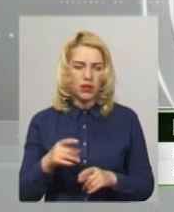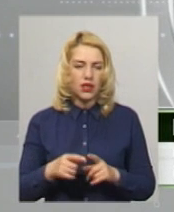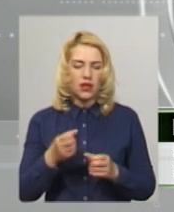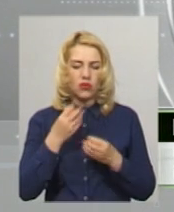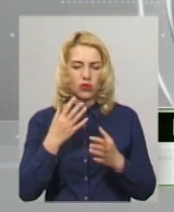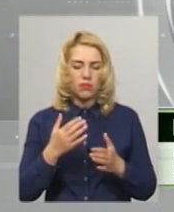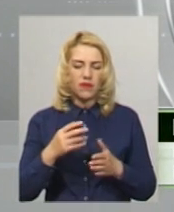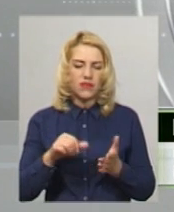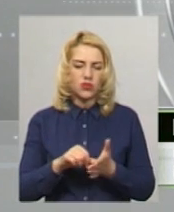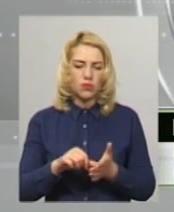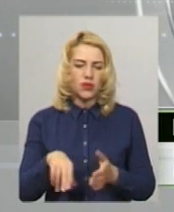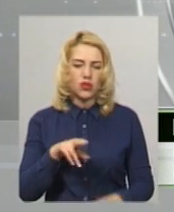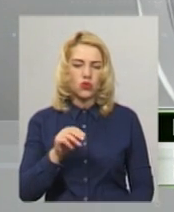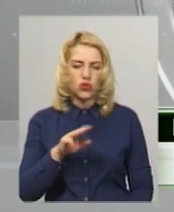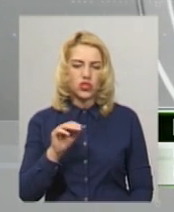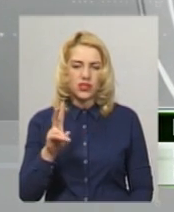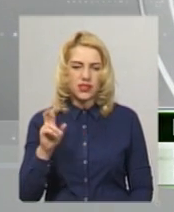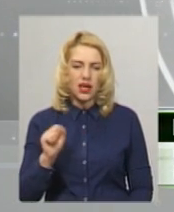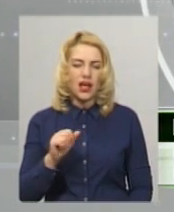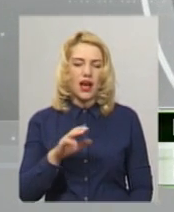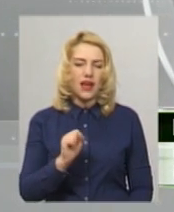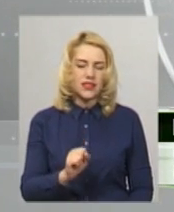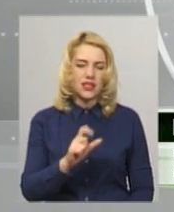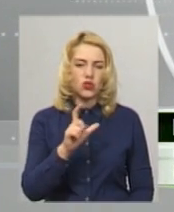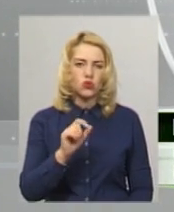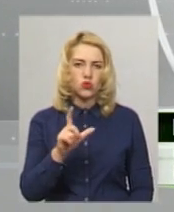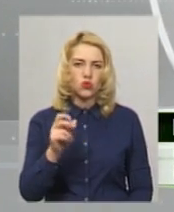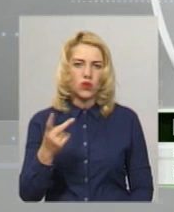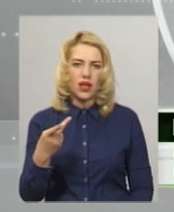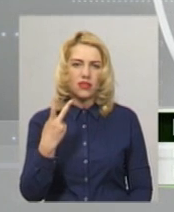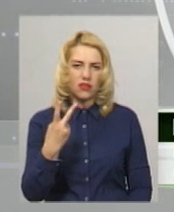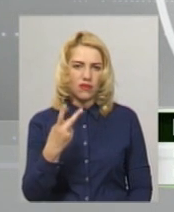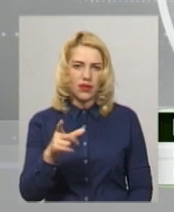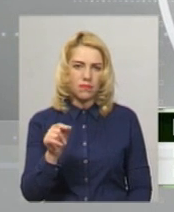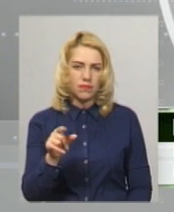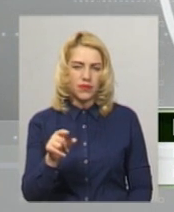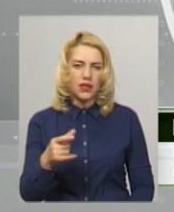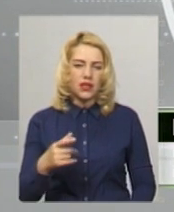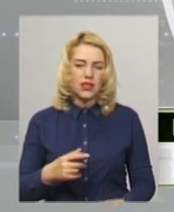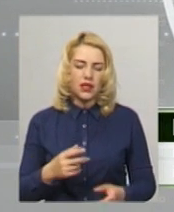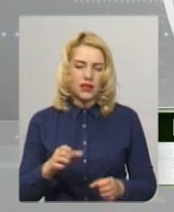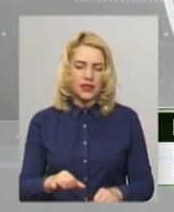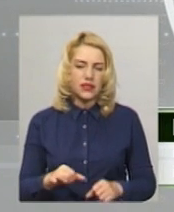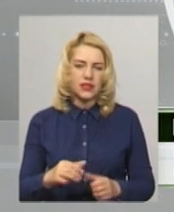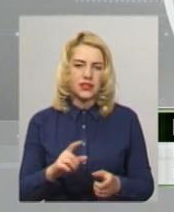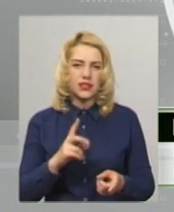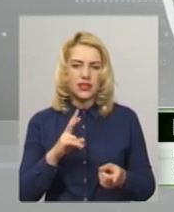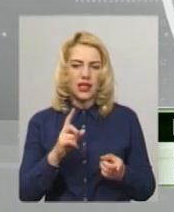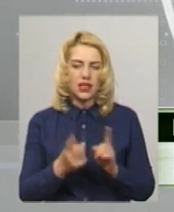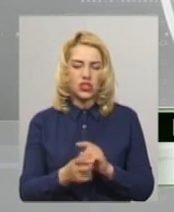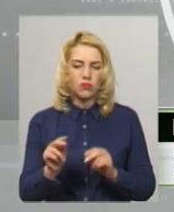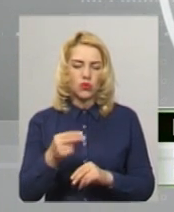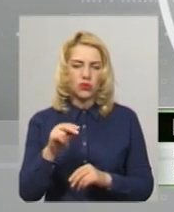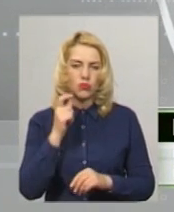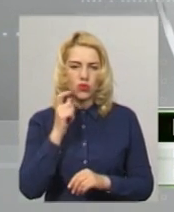Дежицька, Анастасія, Зузуля, Тетяна. Вони в каної двійці на 500 метрів стали чемпіонами України, а на 200 метрів